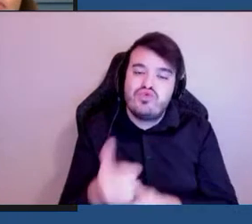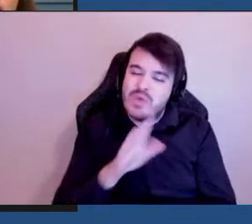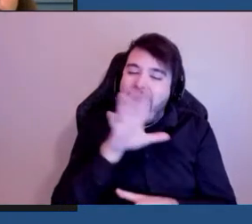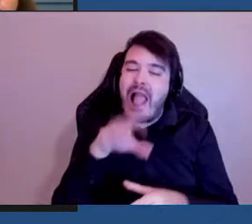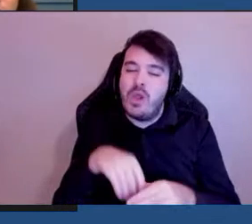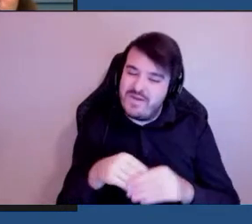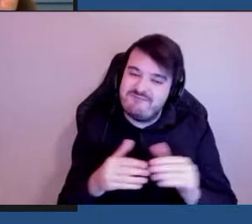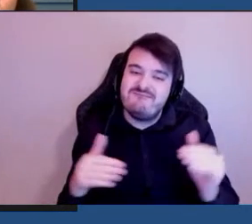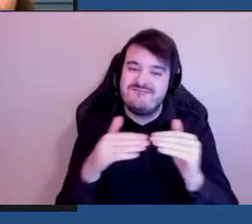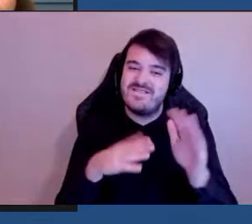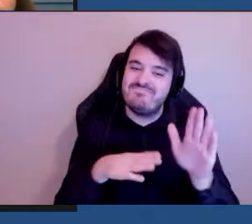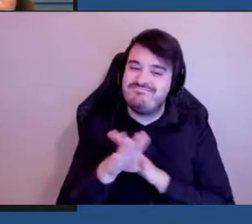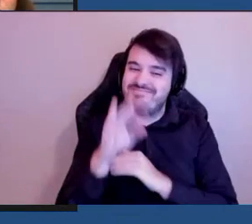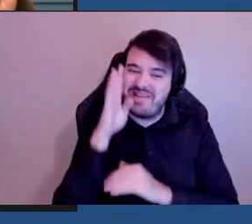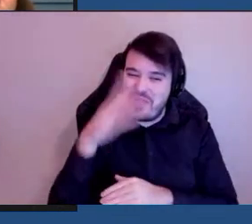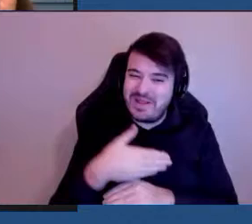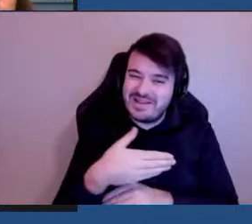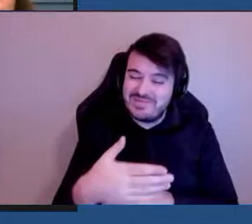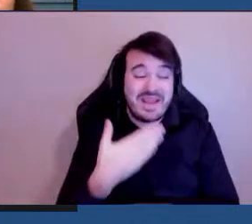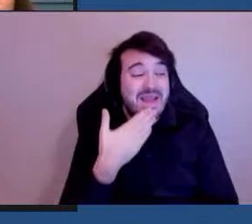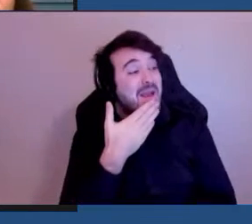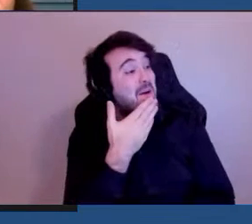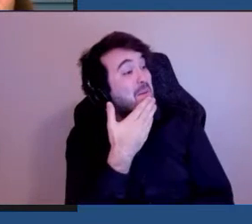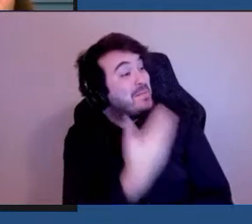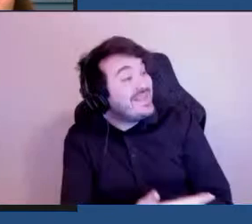l'avenir merci merci Megan